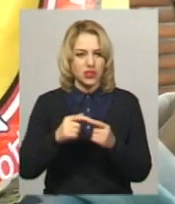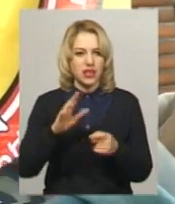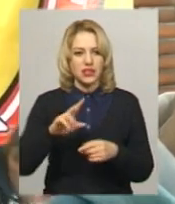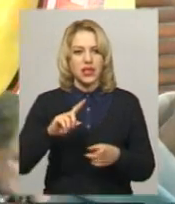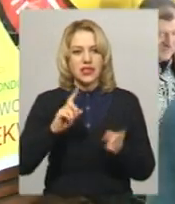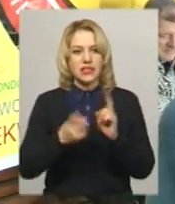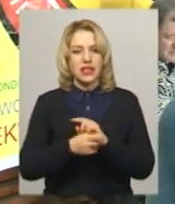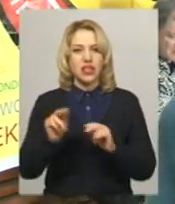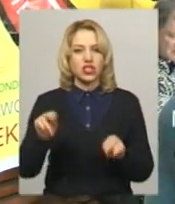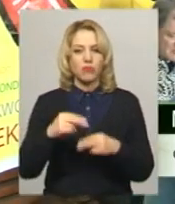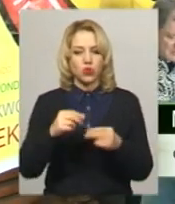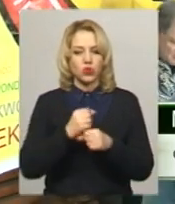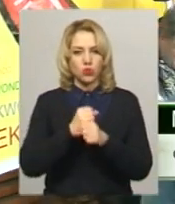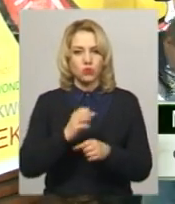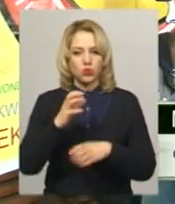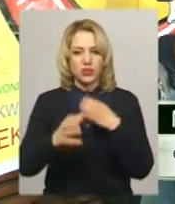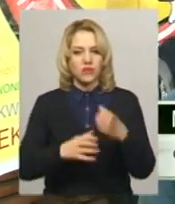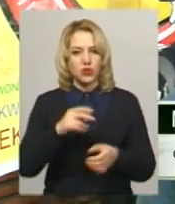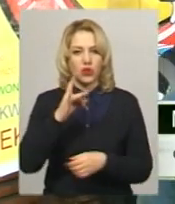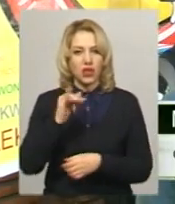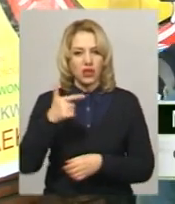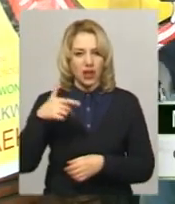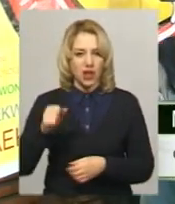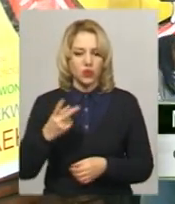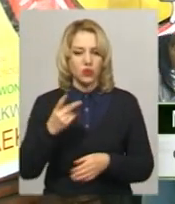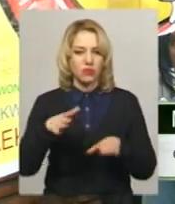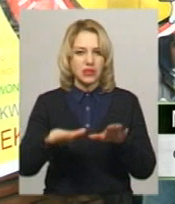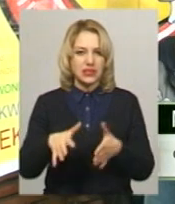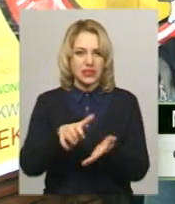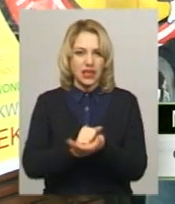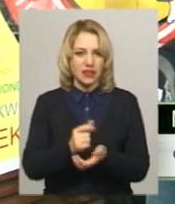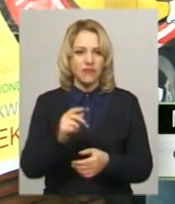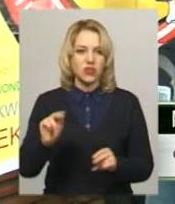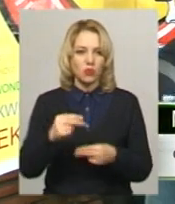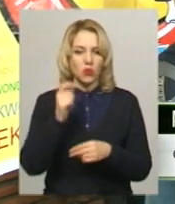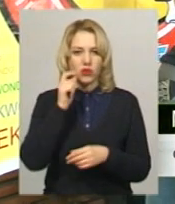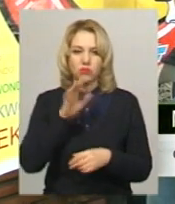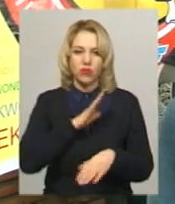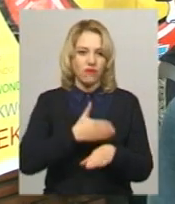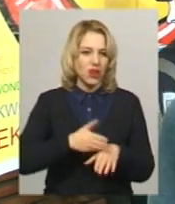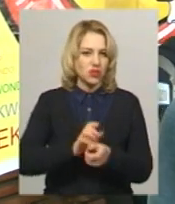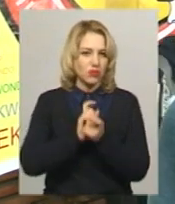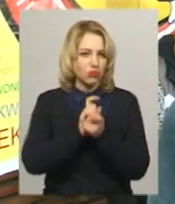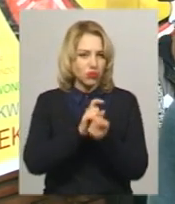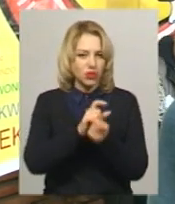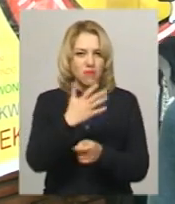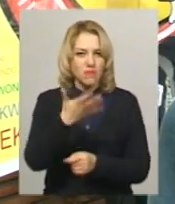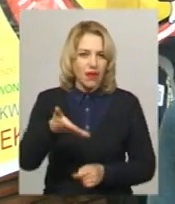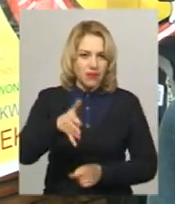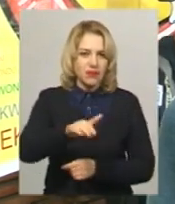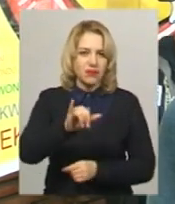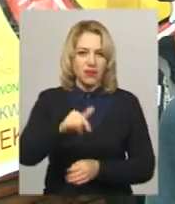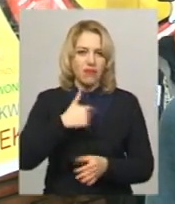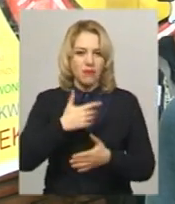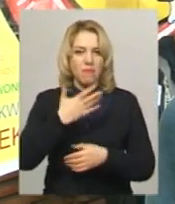світу – це в Ризі. Друге місце зайняв на чемпіонаті України. У мене були дуже важкі бої, було п'ять боїв, і в п